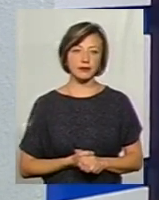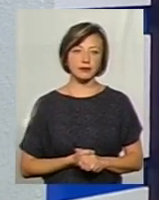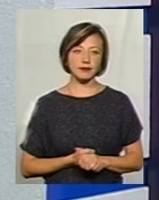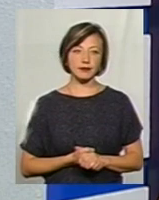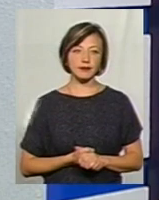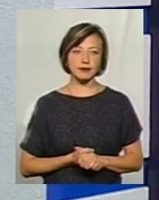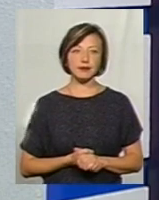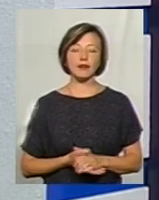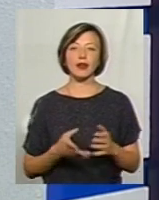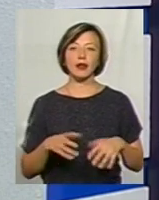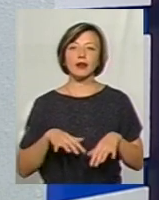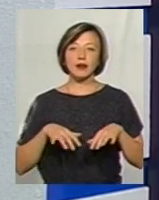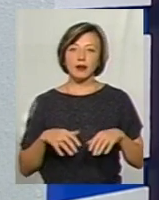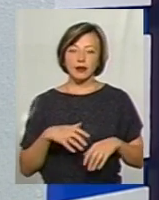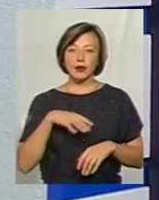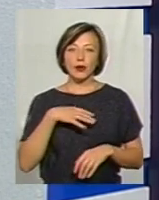Ну, к сожалению,